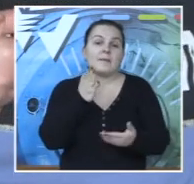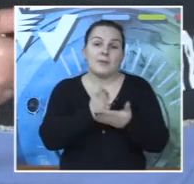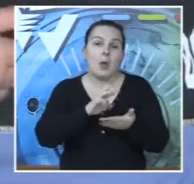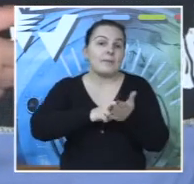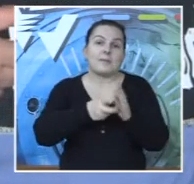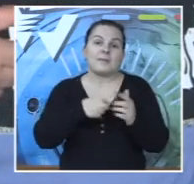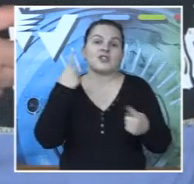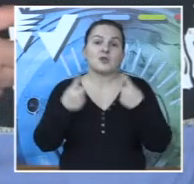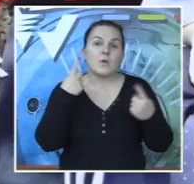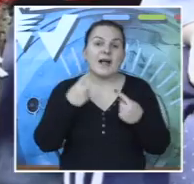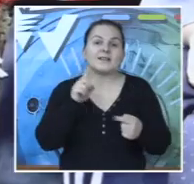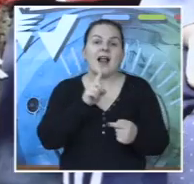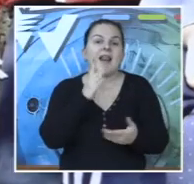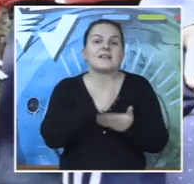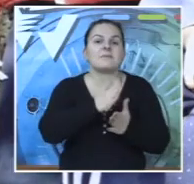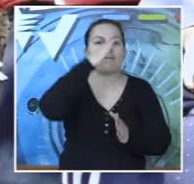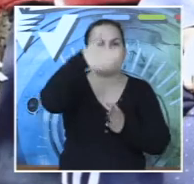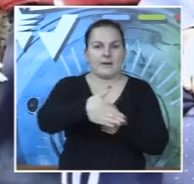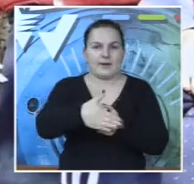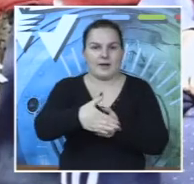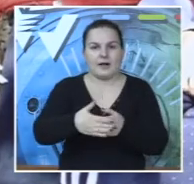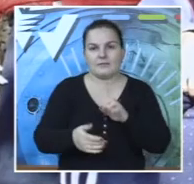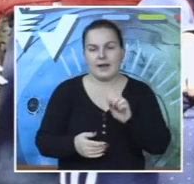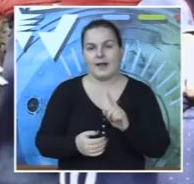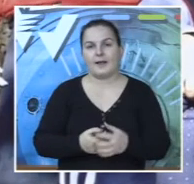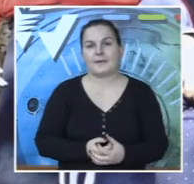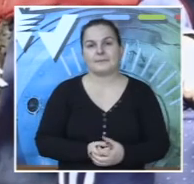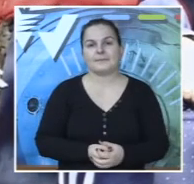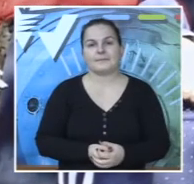pogled problematičnim situacijama nije smjelo biti prepreka.